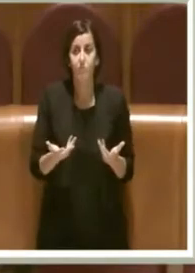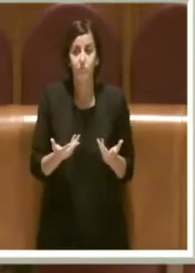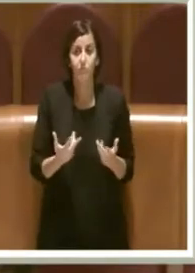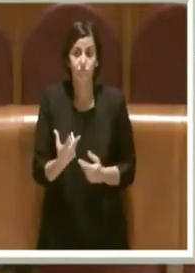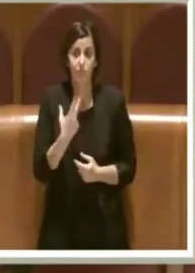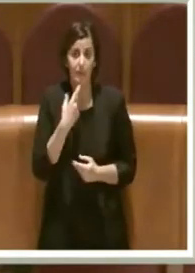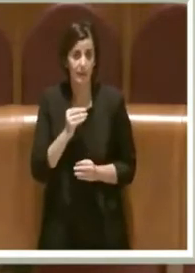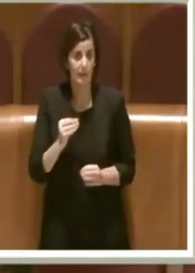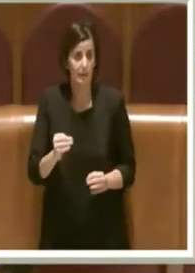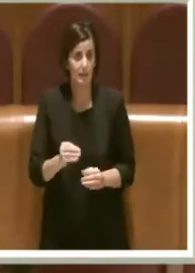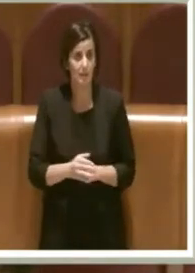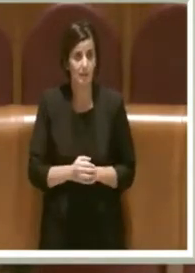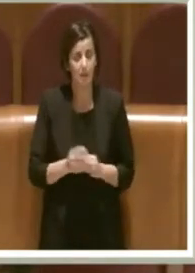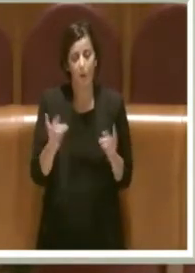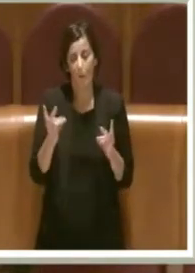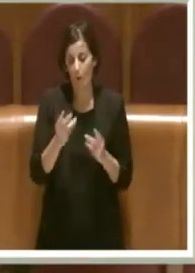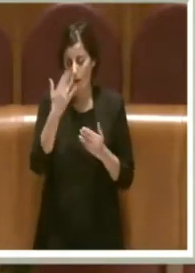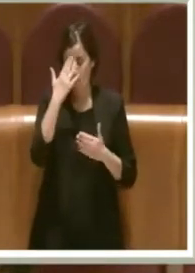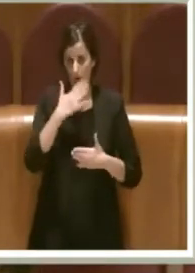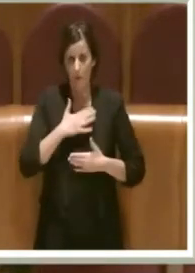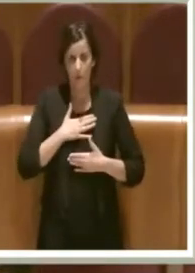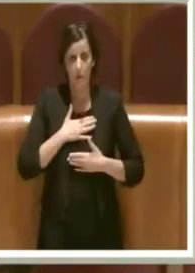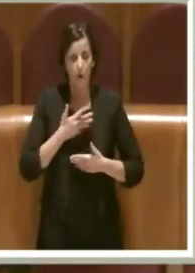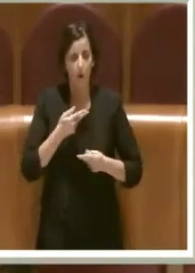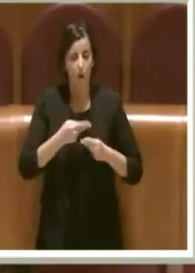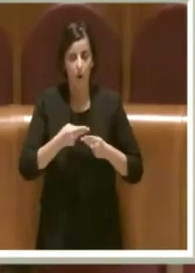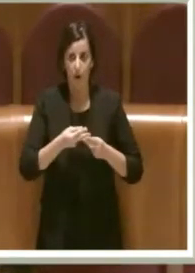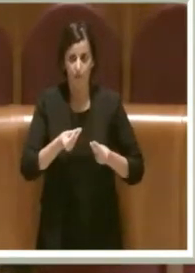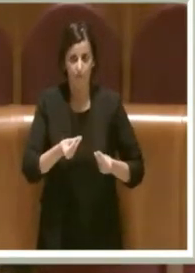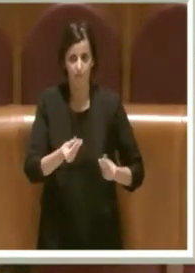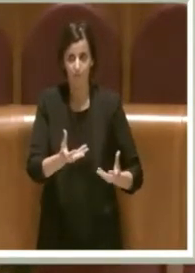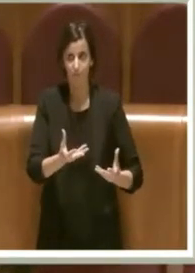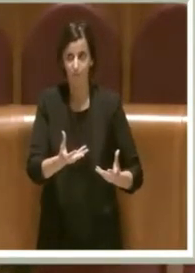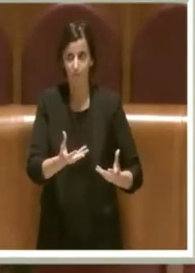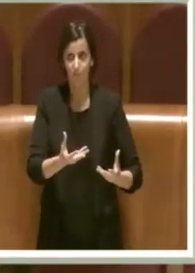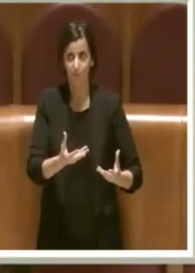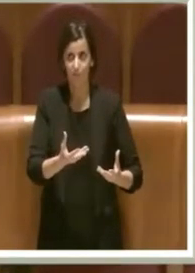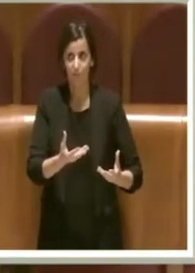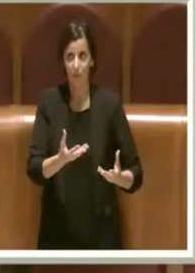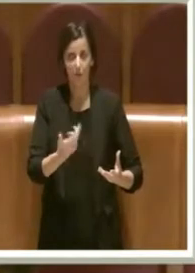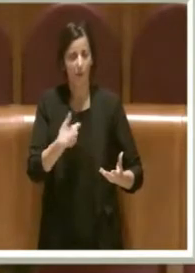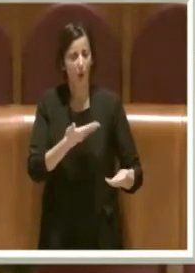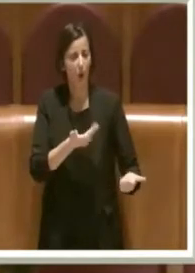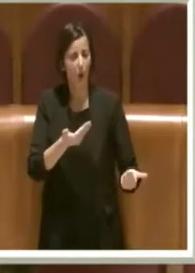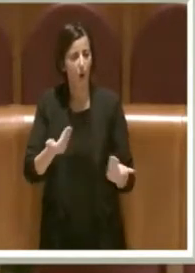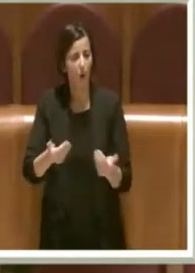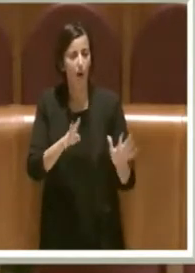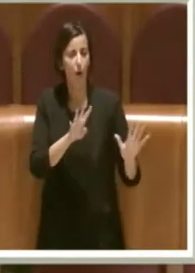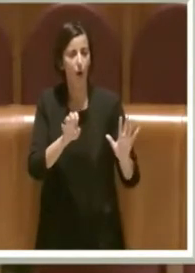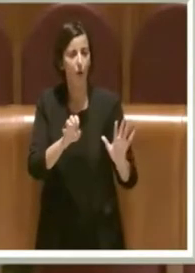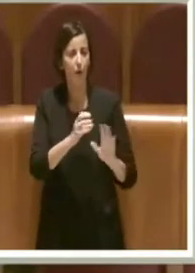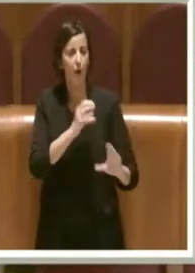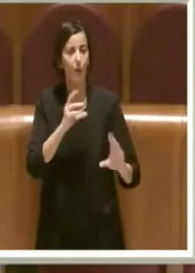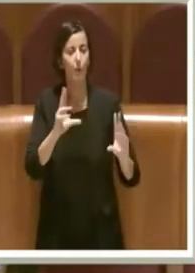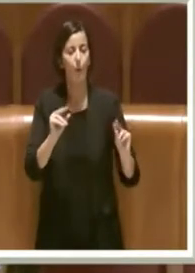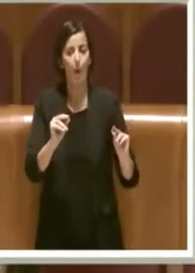Guardi, noi da parte nostra le abbiamo lasciato una città dove abbiamo acquistato 900 nuovi autobus.